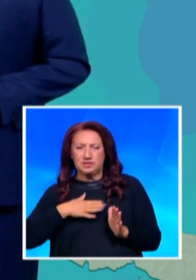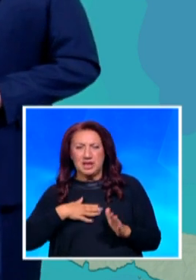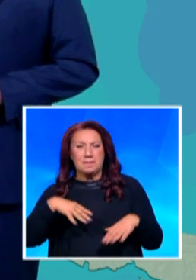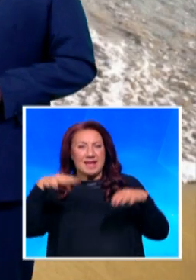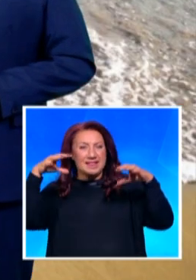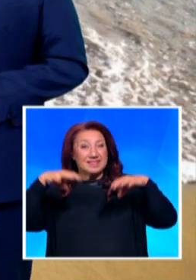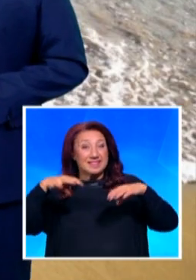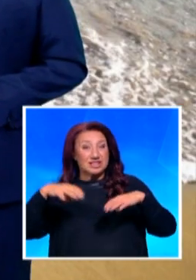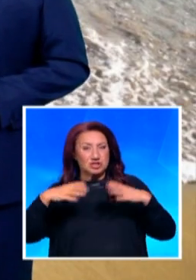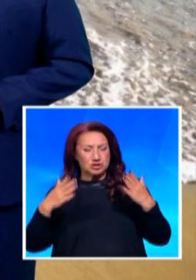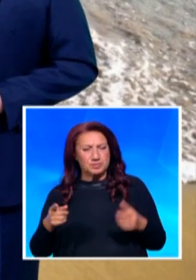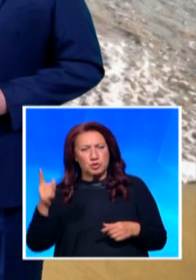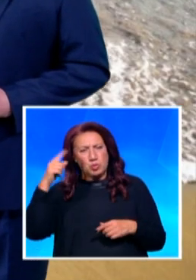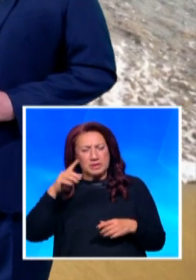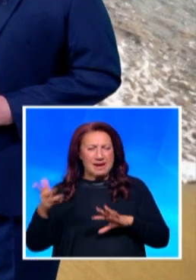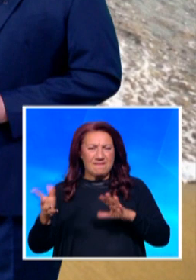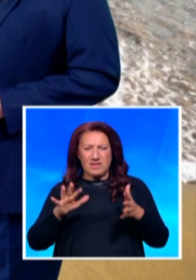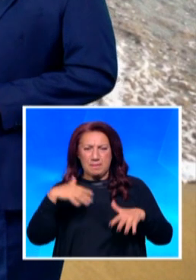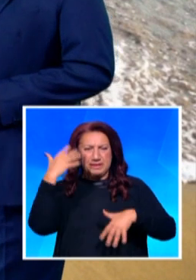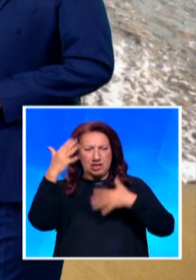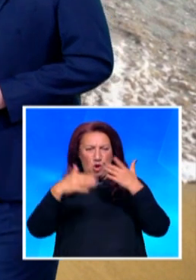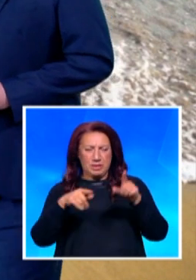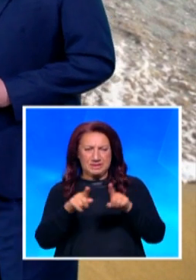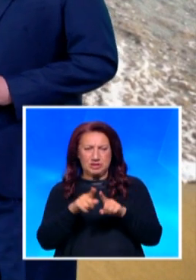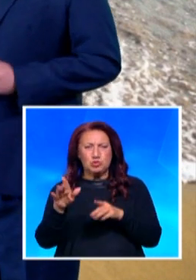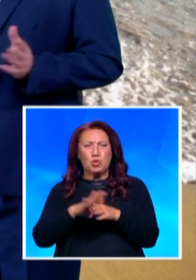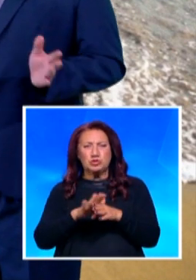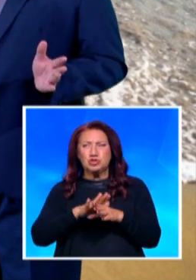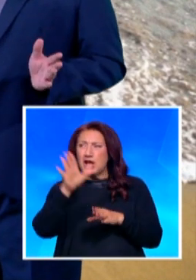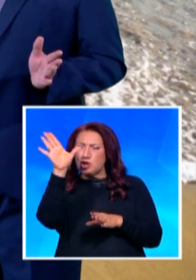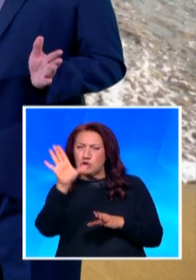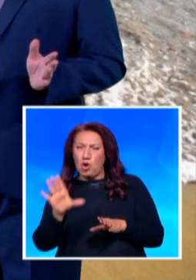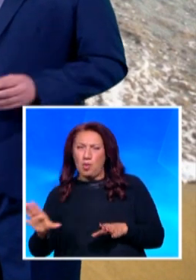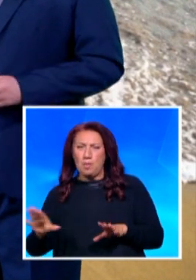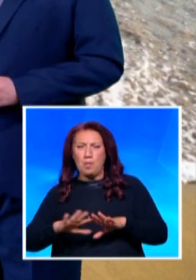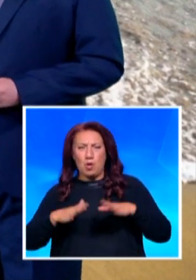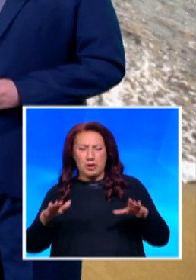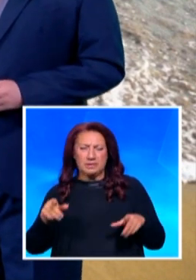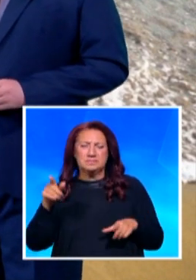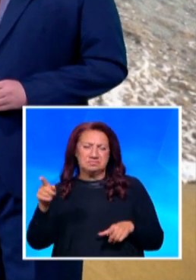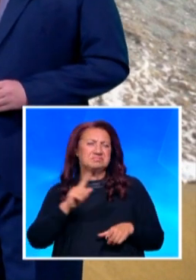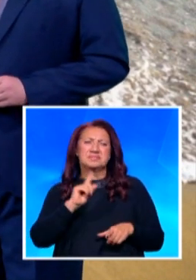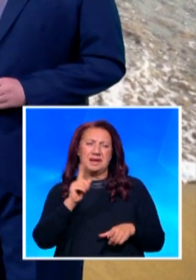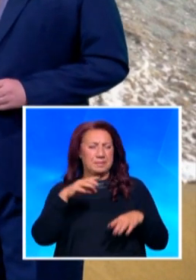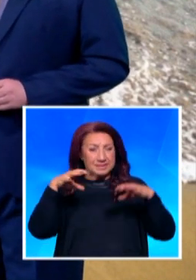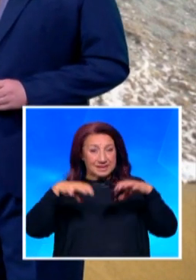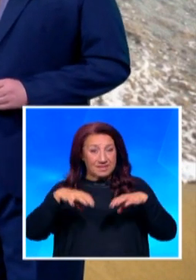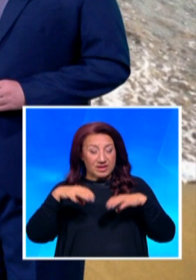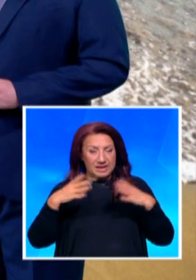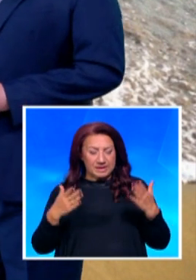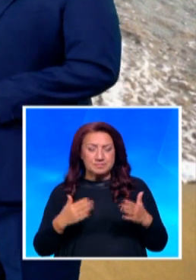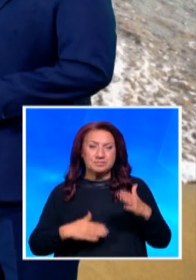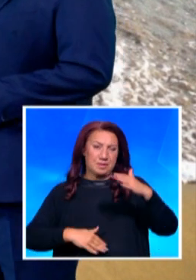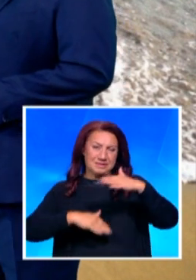Утре временни увеличения на облъчността ще има и по нашето Черноморие, но там вероятността за Валежи е малка. Максимални